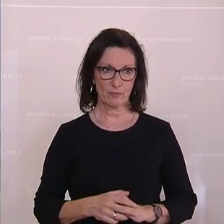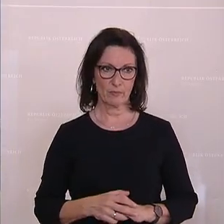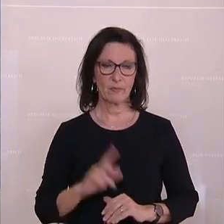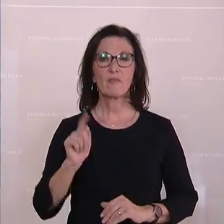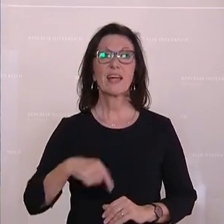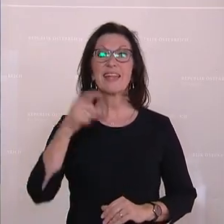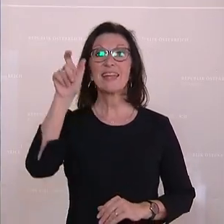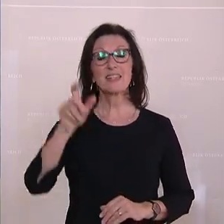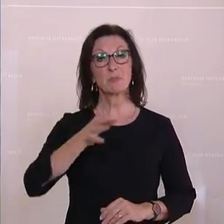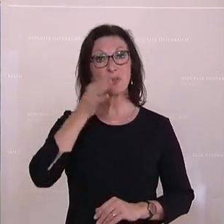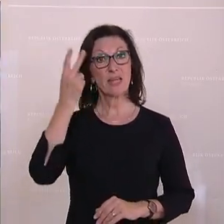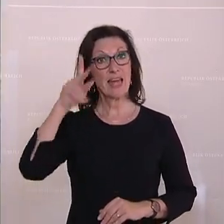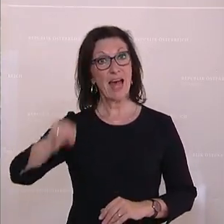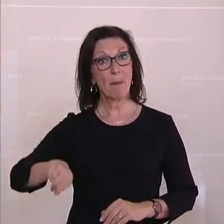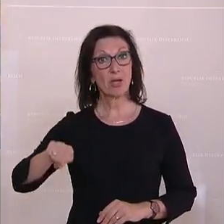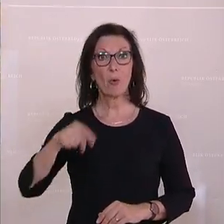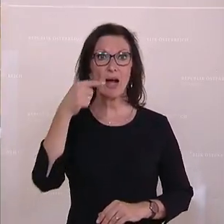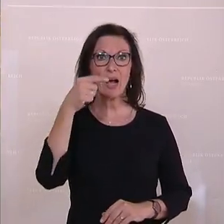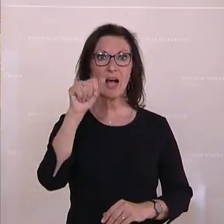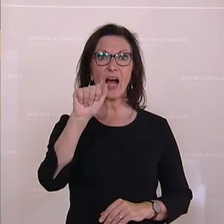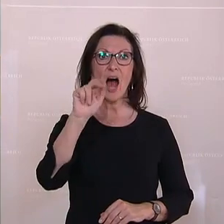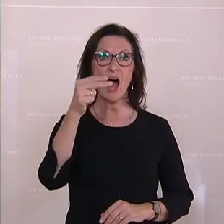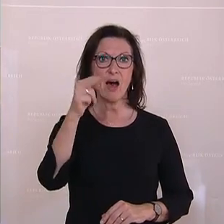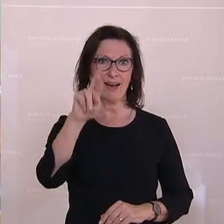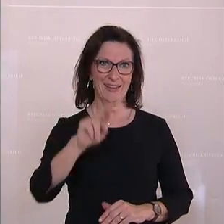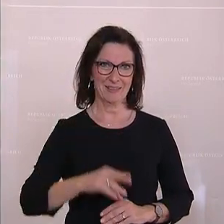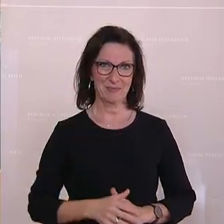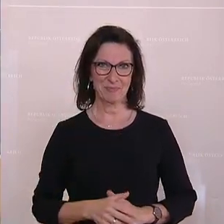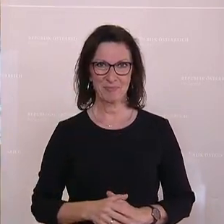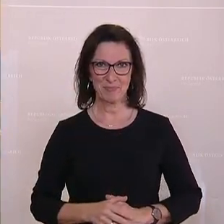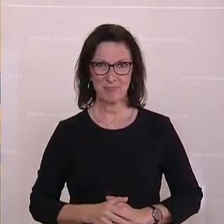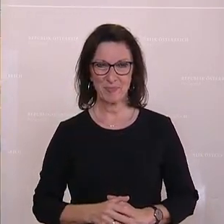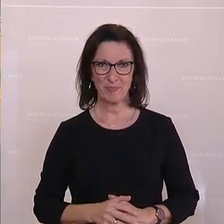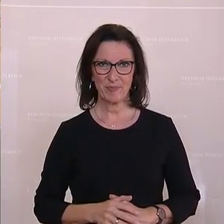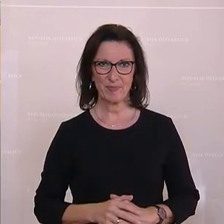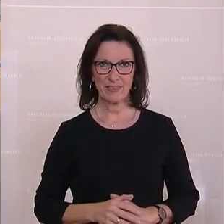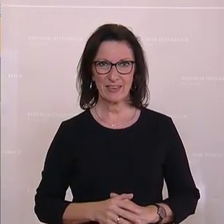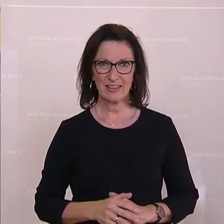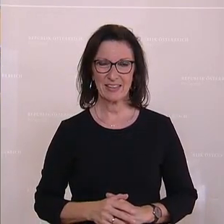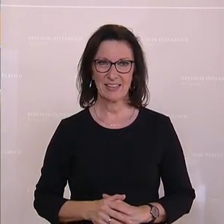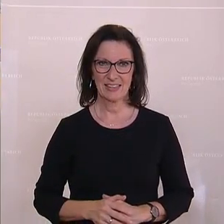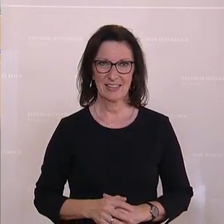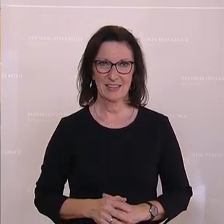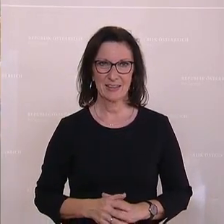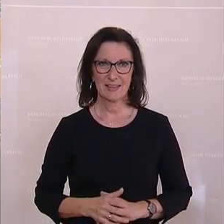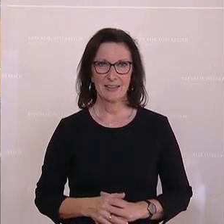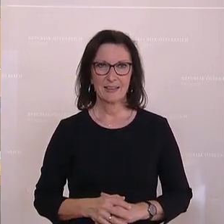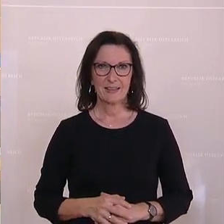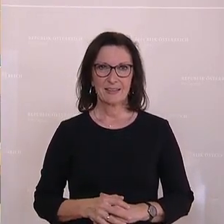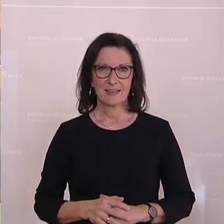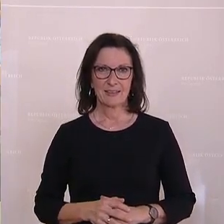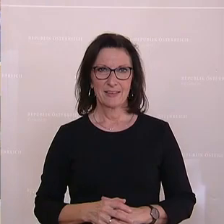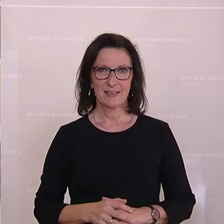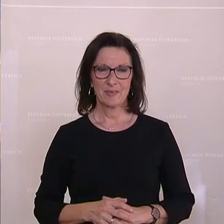Jona Fiedler von den NEOS-Warners aus Mental Health Volksbegehren wurde dem Familienausschuss zugewiesen, dass er sehr wichtig, weil die Pandemie als